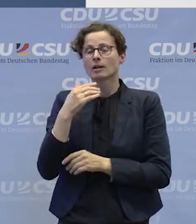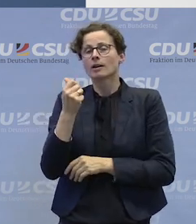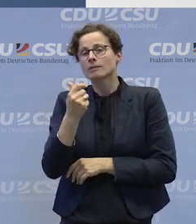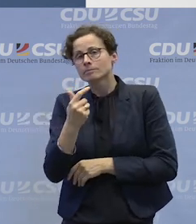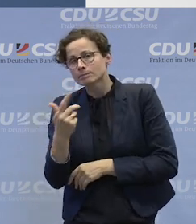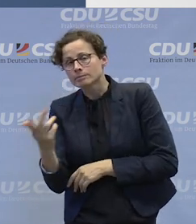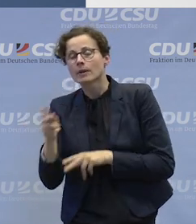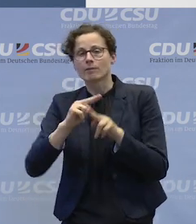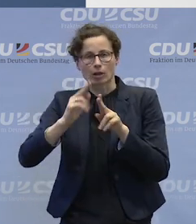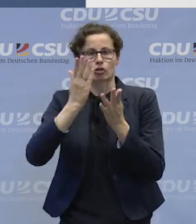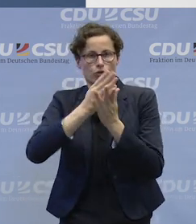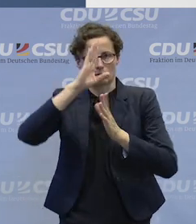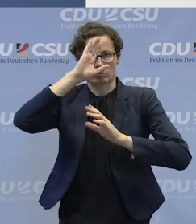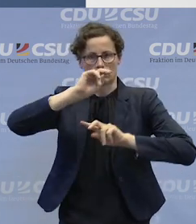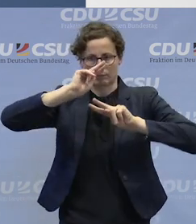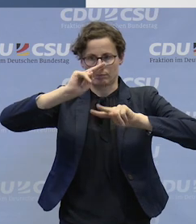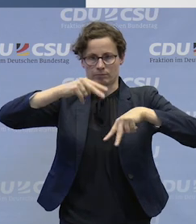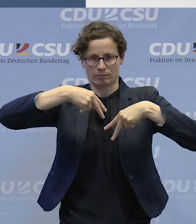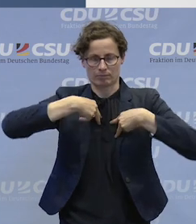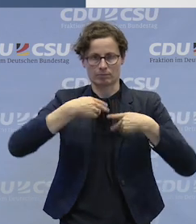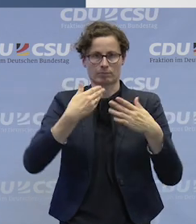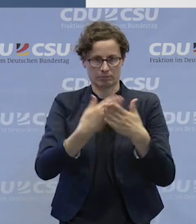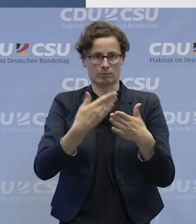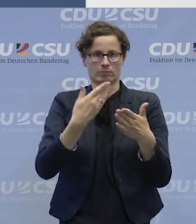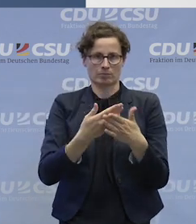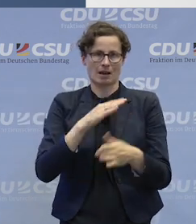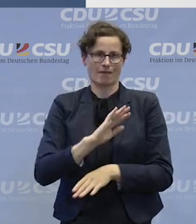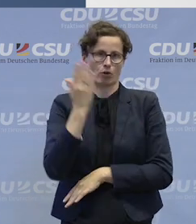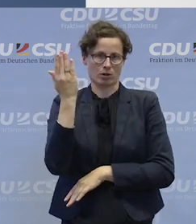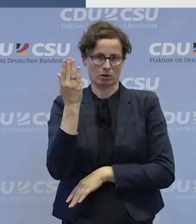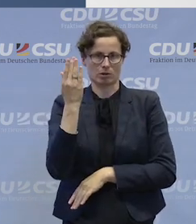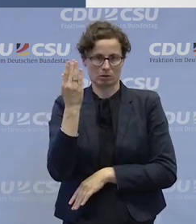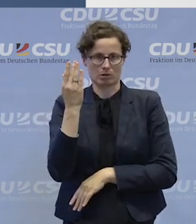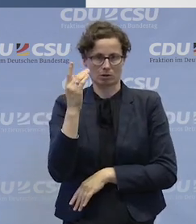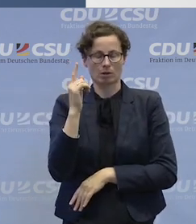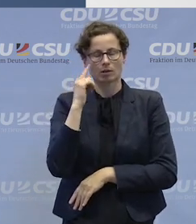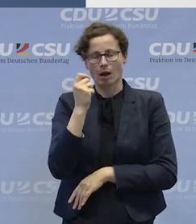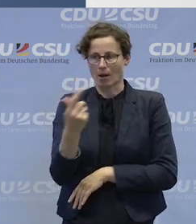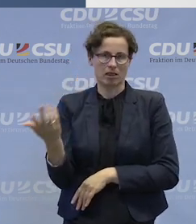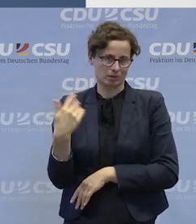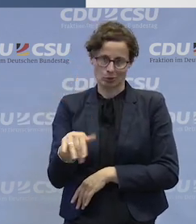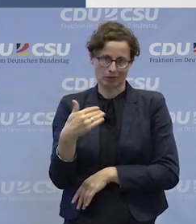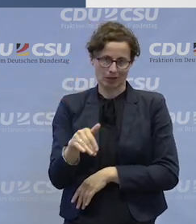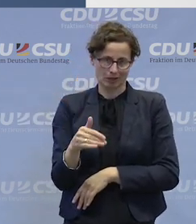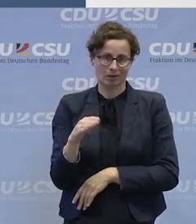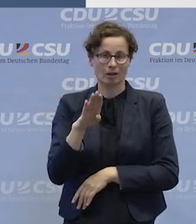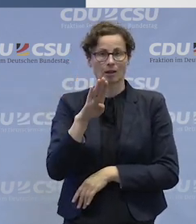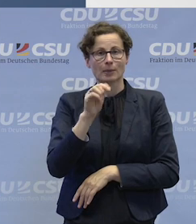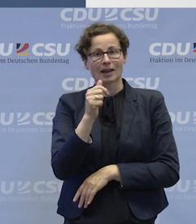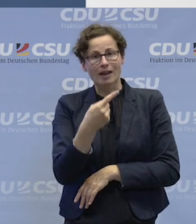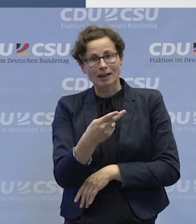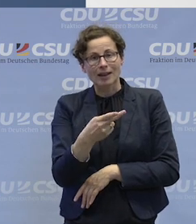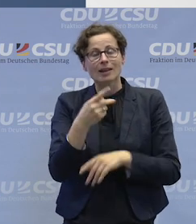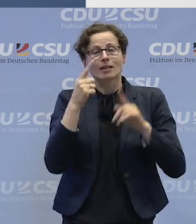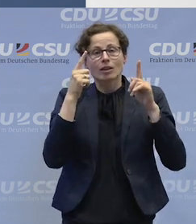auch, ein Stück weit Beton in den Köpfen zu beseitigen mit dem neuen BTHG. Und ich